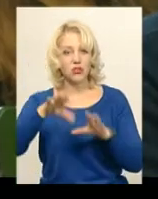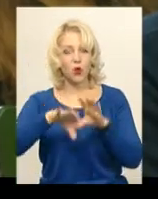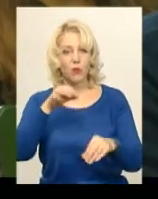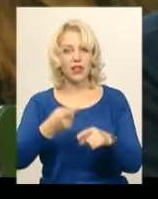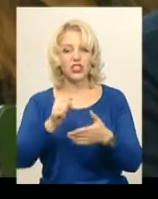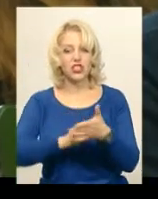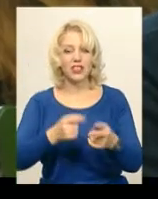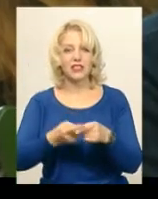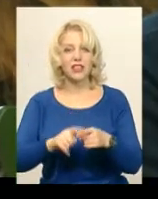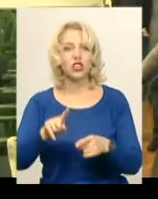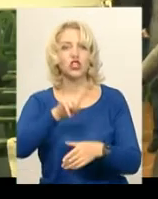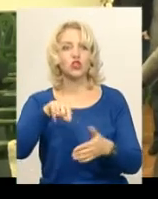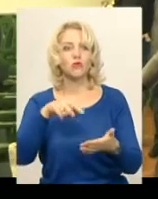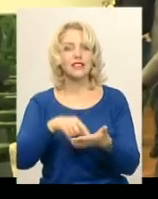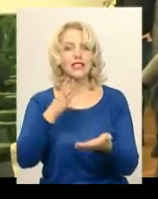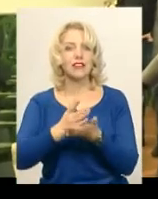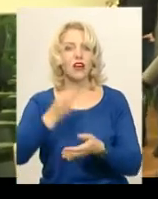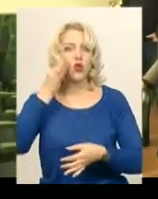що місто має досвід торгівлі.